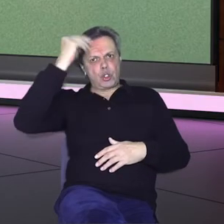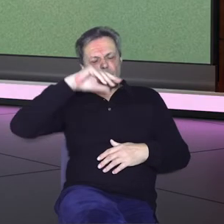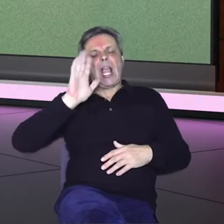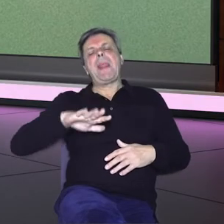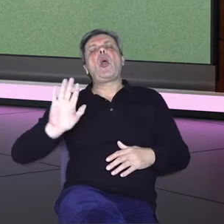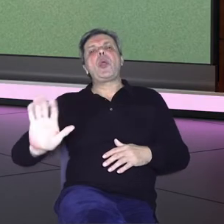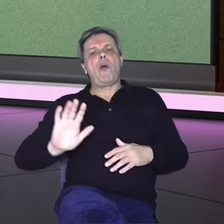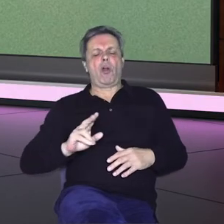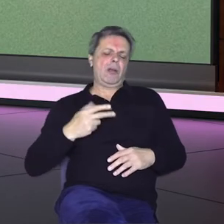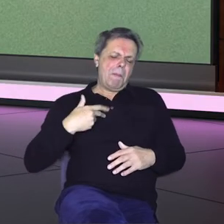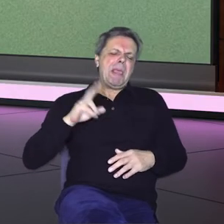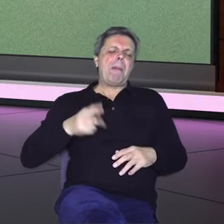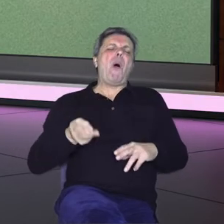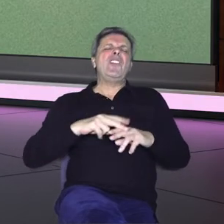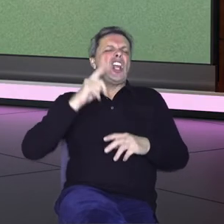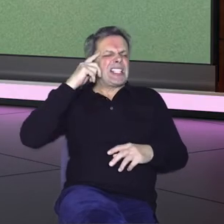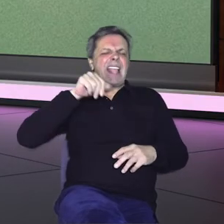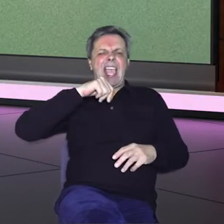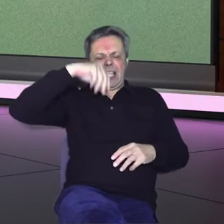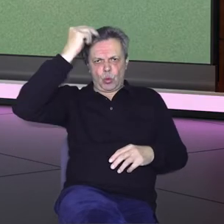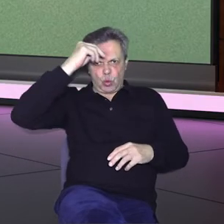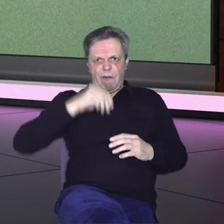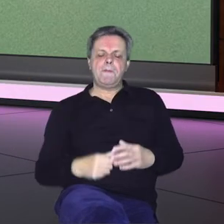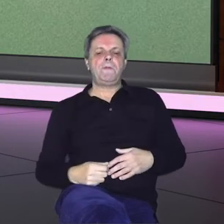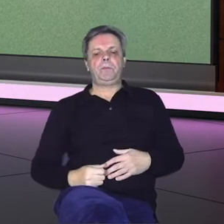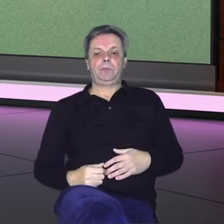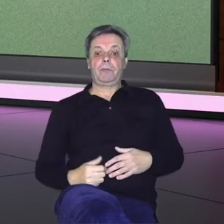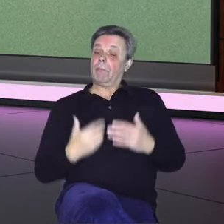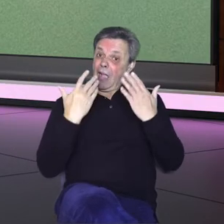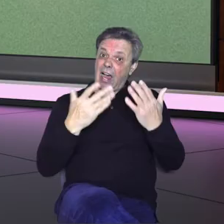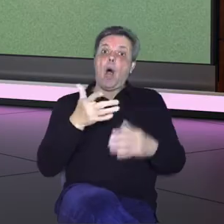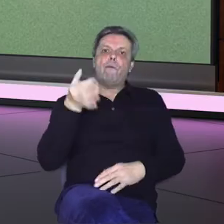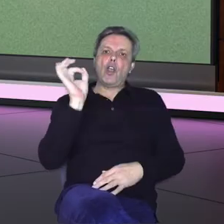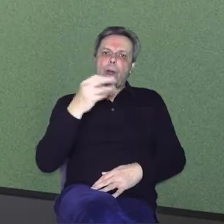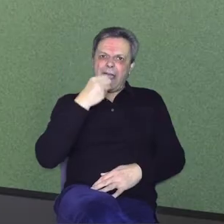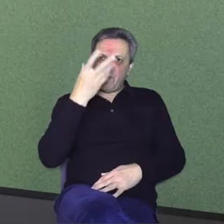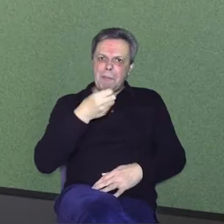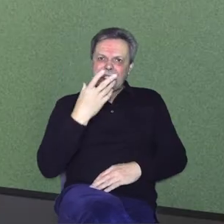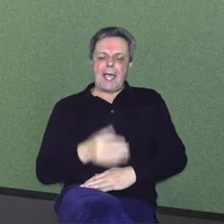ima i više znanja i iskustva, vjerojatno i... Hvala ti na toj informaciji.